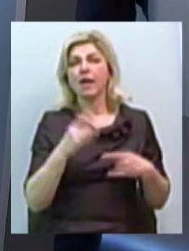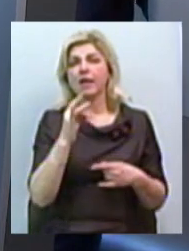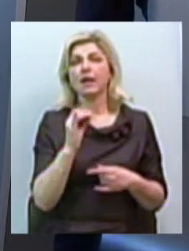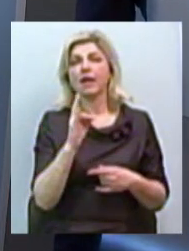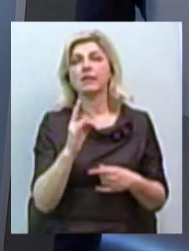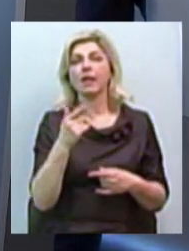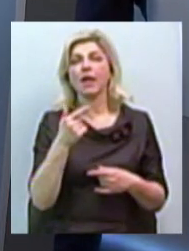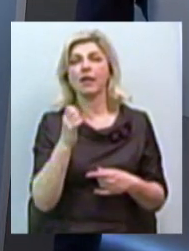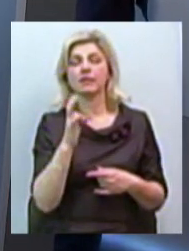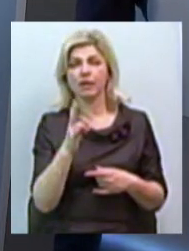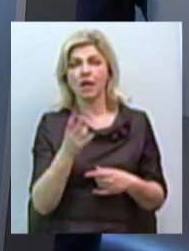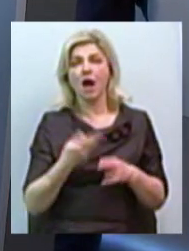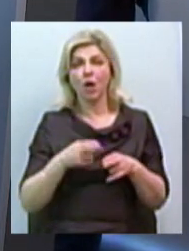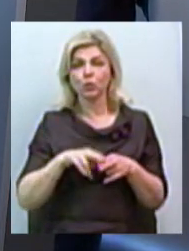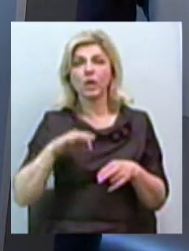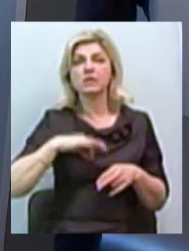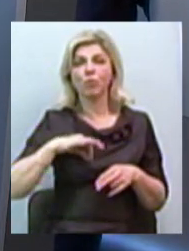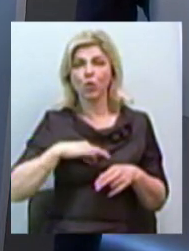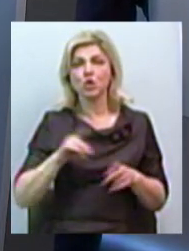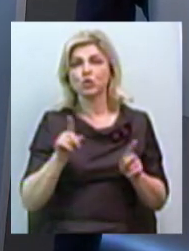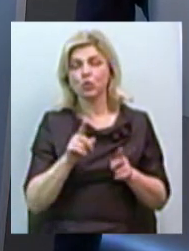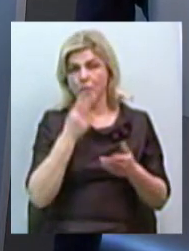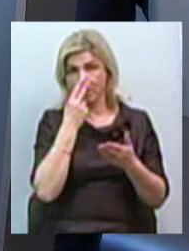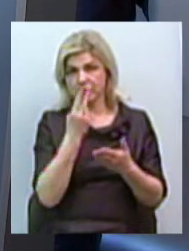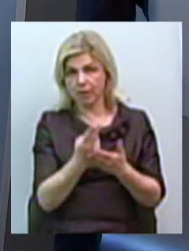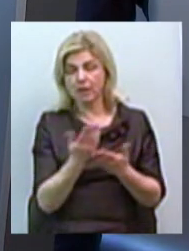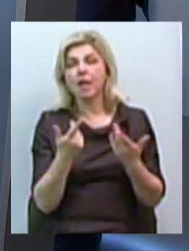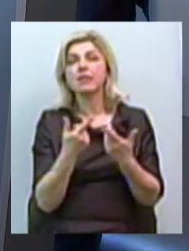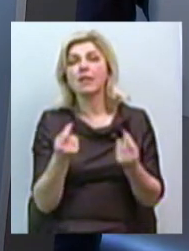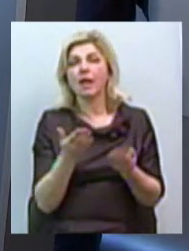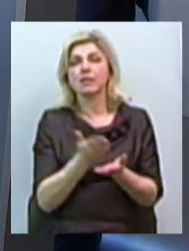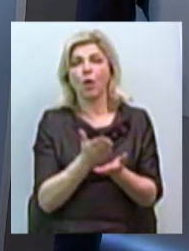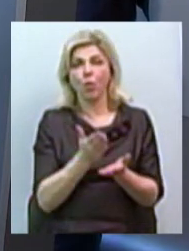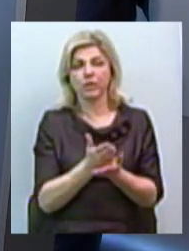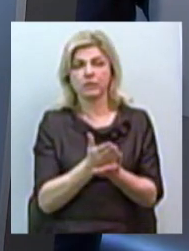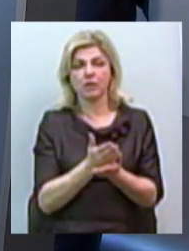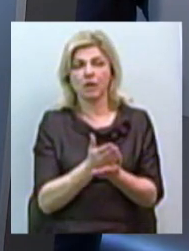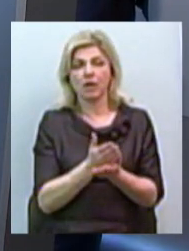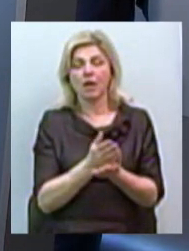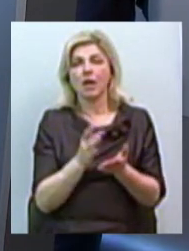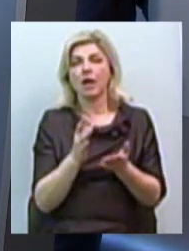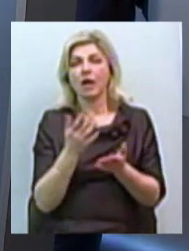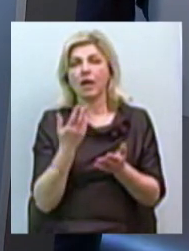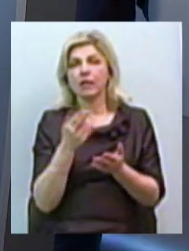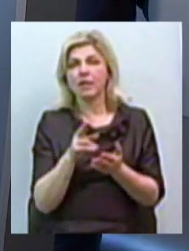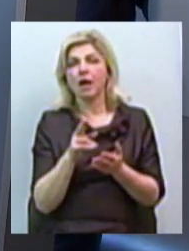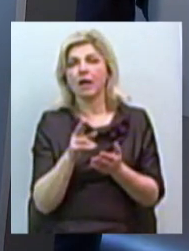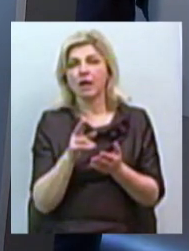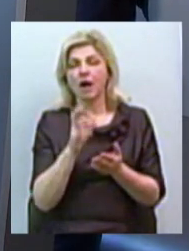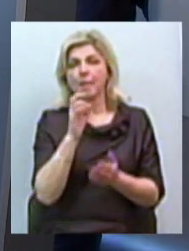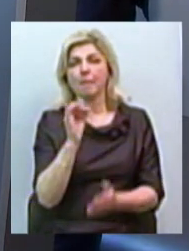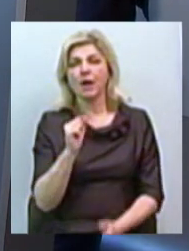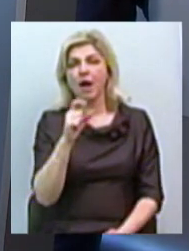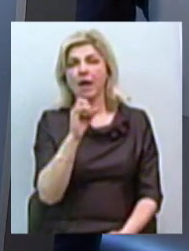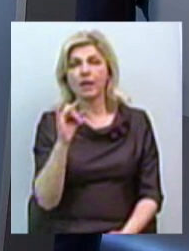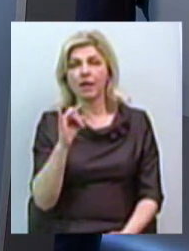используется для того, чтобы мы посмотрели, где находятся электроды для брахиотерапии. То есть брахиотерапия